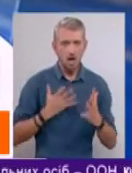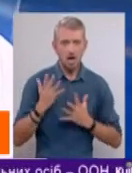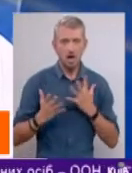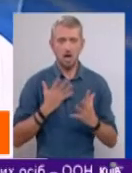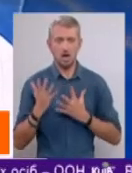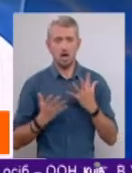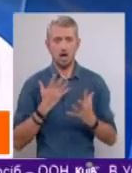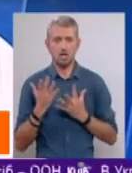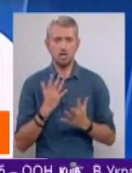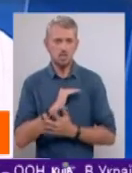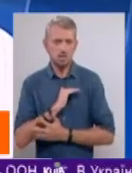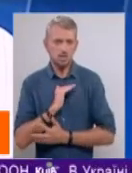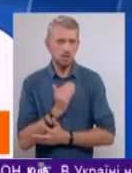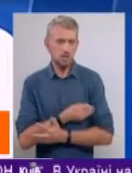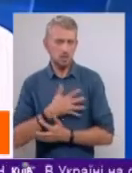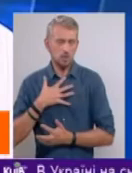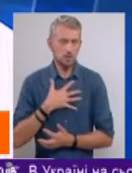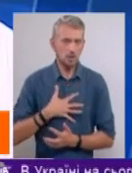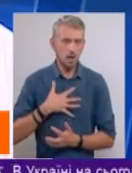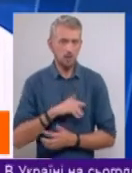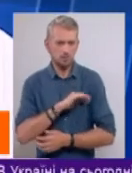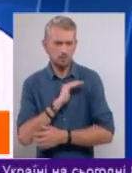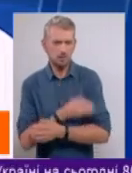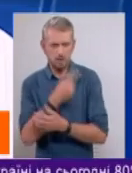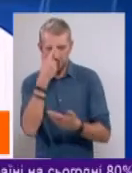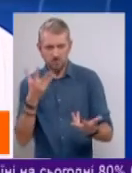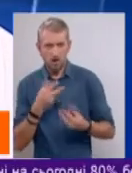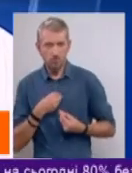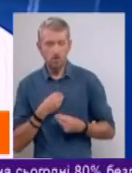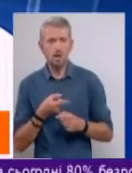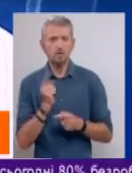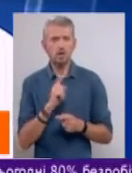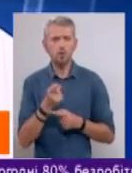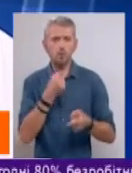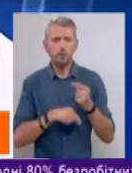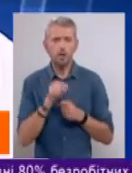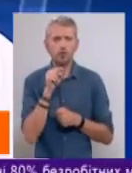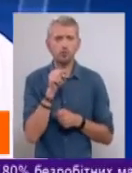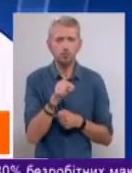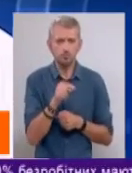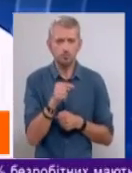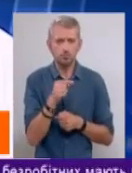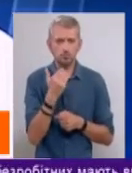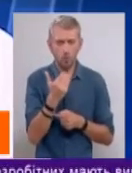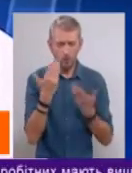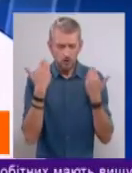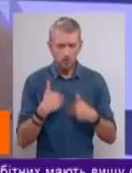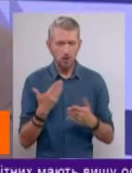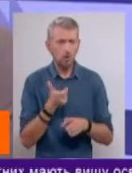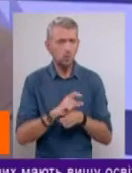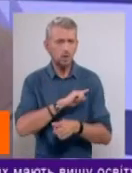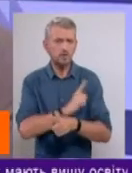сильного стресу, сильних вражень. Це є те, що повертає йому його власне тіло, яке дуже сильно